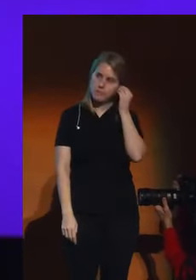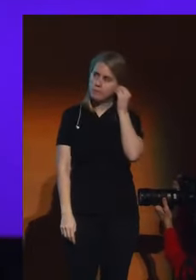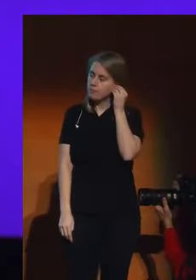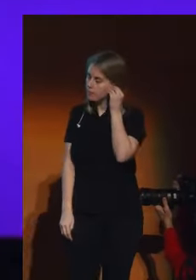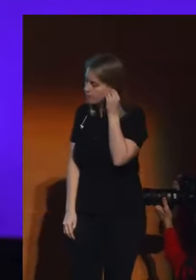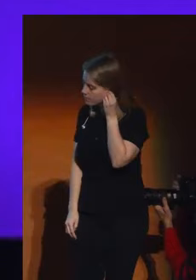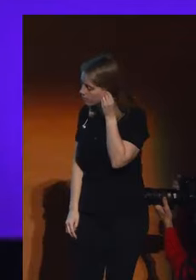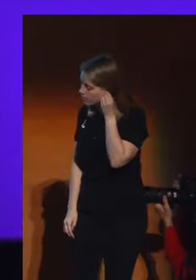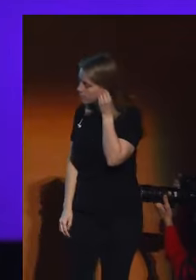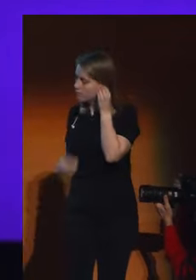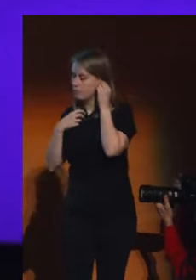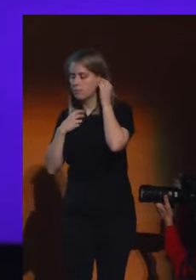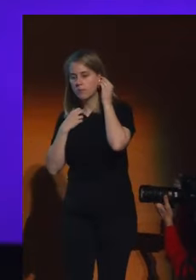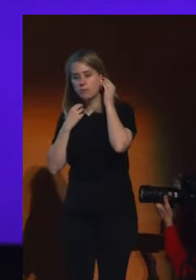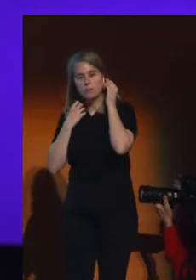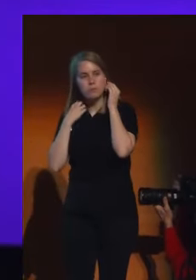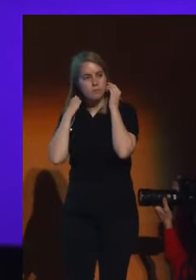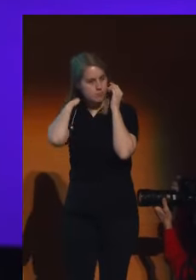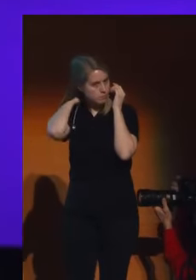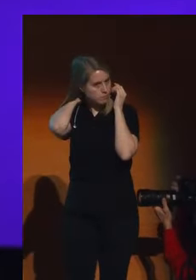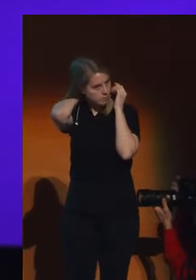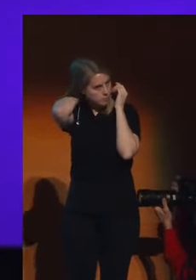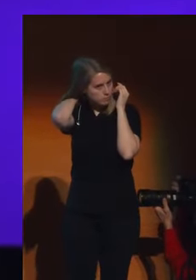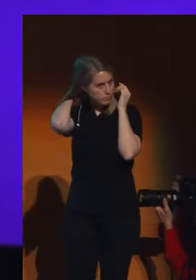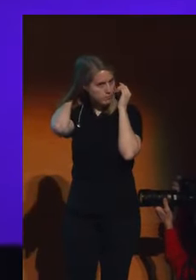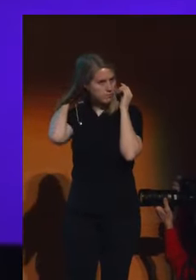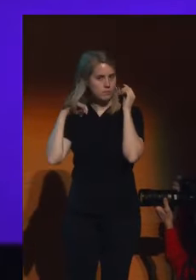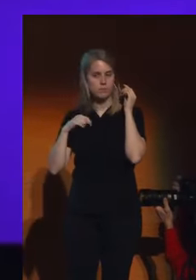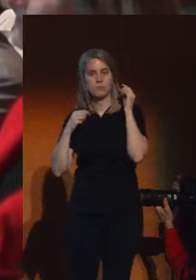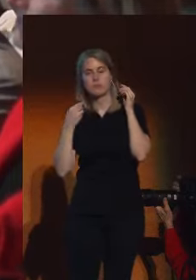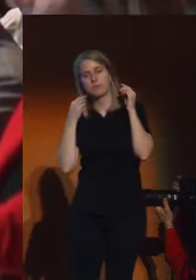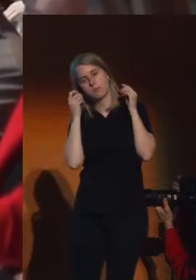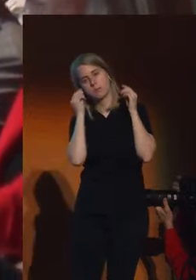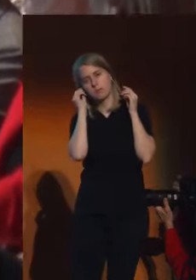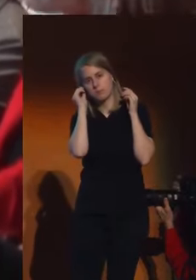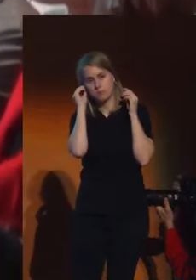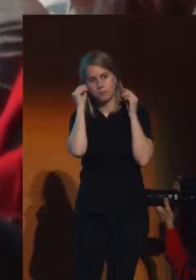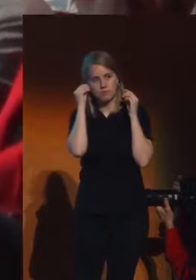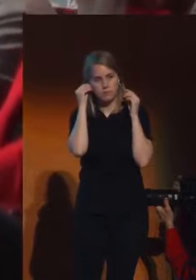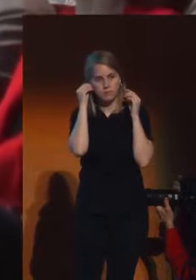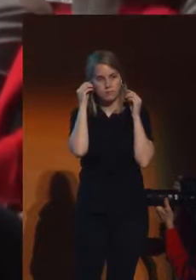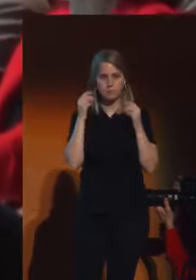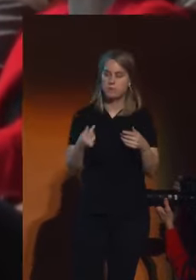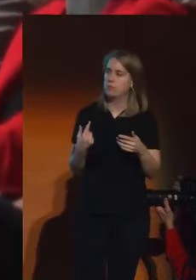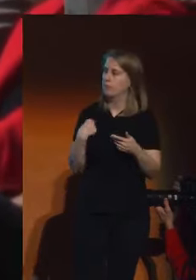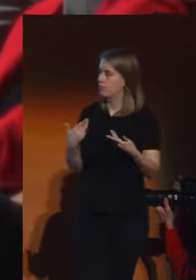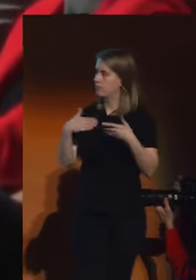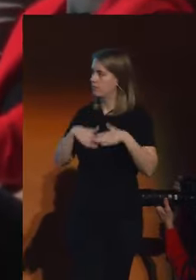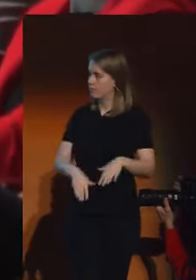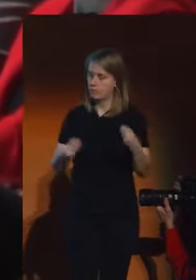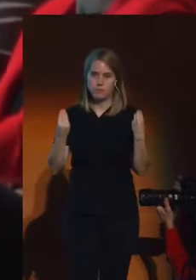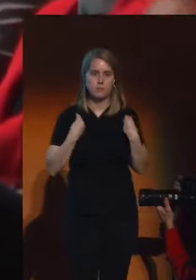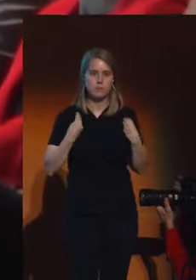zerbait eman izan badir izan dela, eta komunitate batera parte izateko pertenentzia sentimendu hori